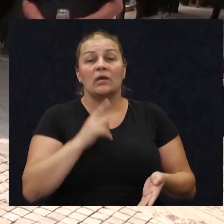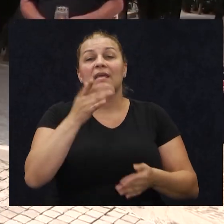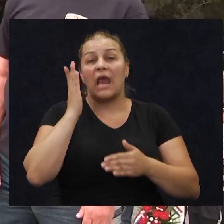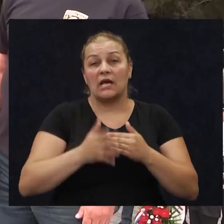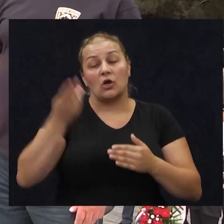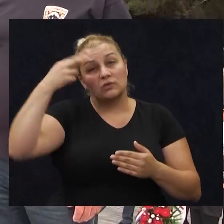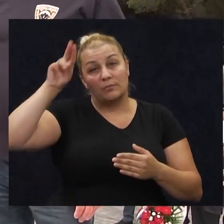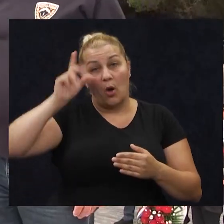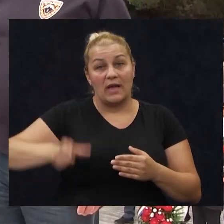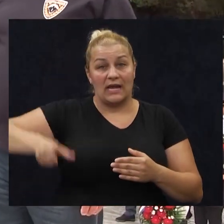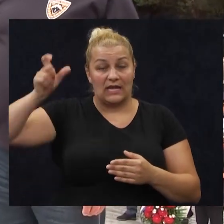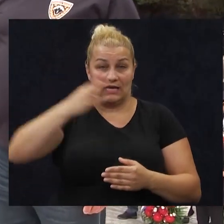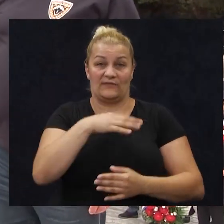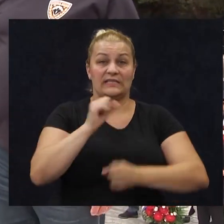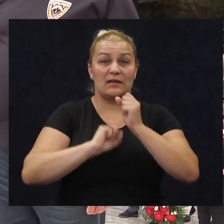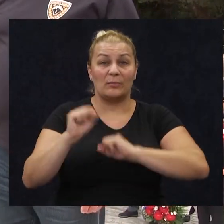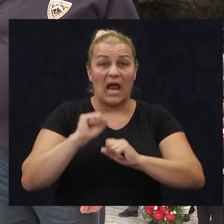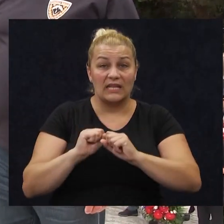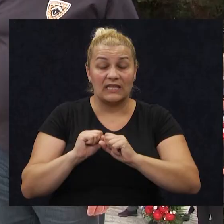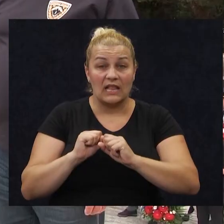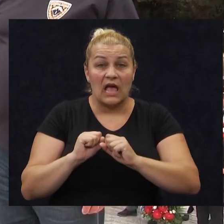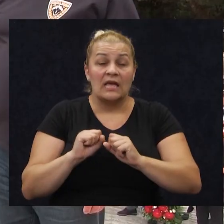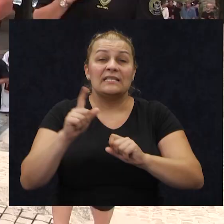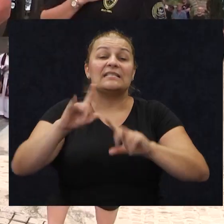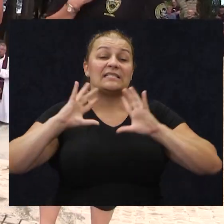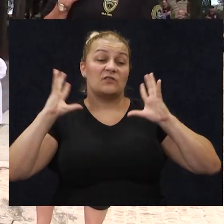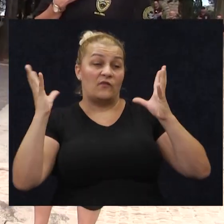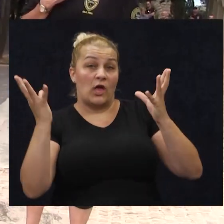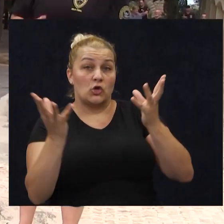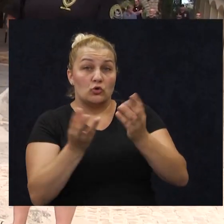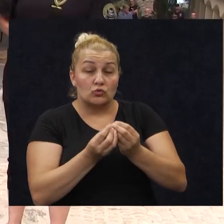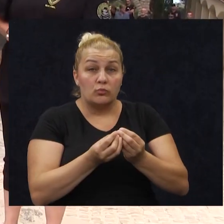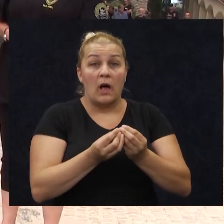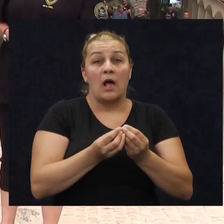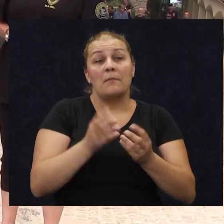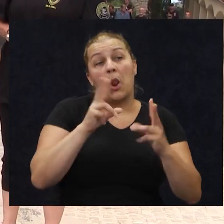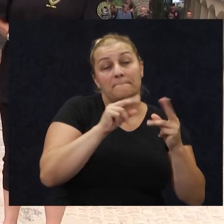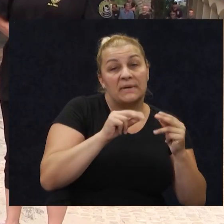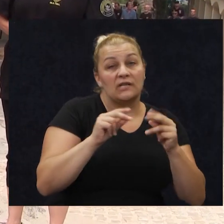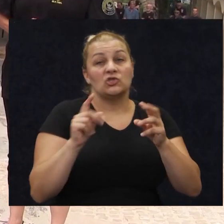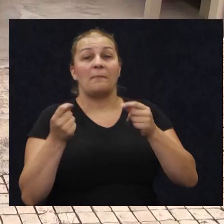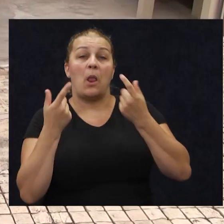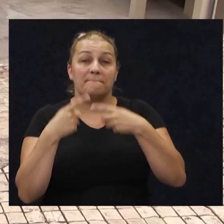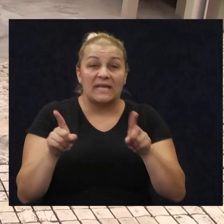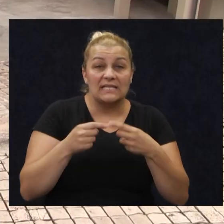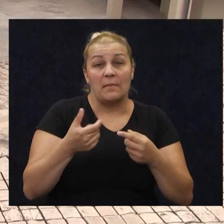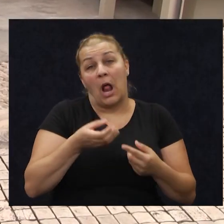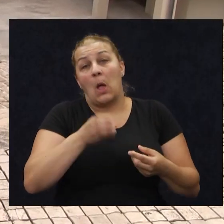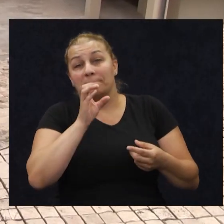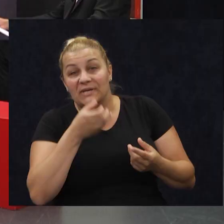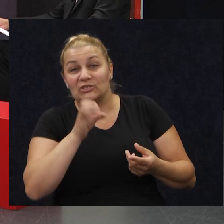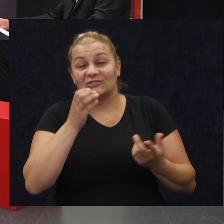kraju spomen hrvatskih branitelja. I sve se to poprati malo uz čakulu, malo uz pismu, malo uz piće